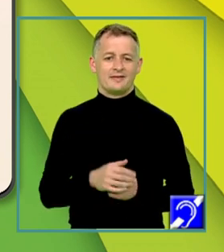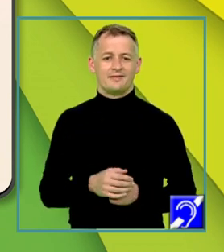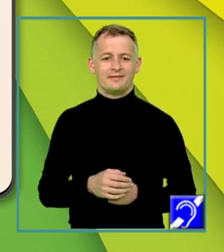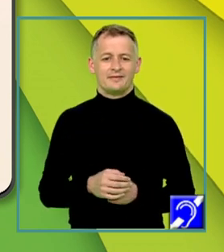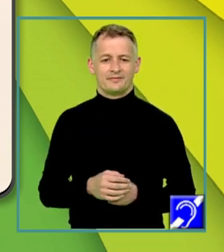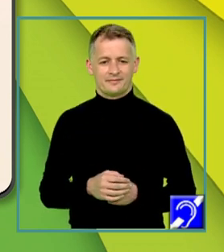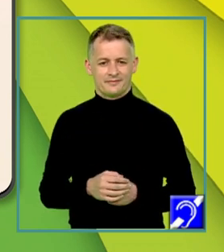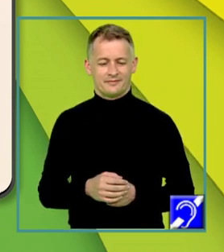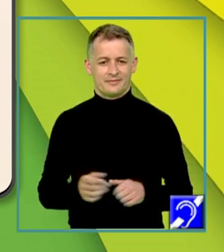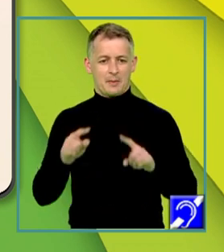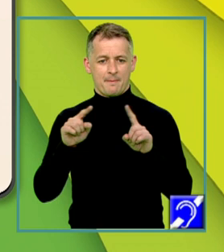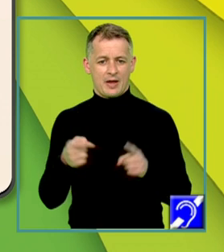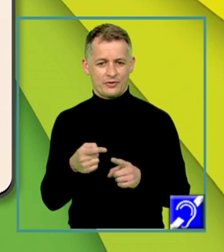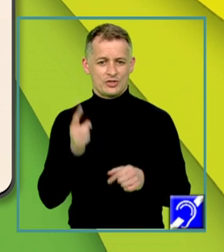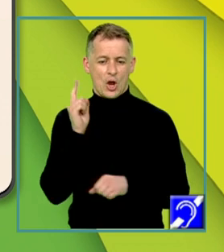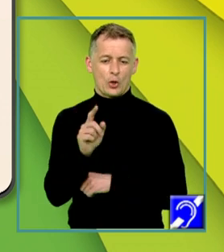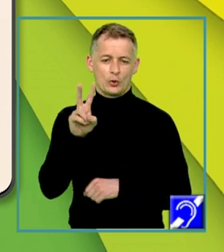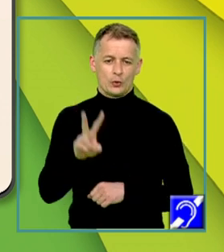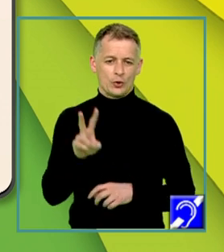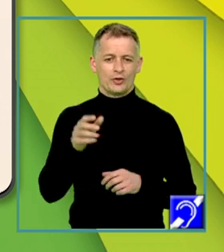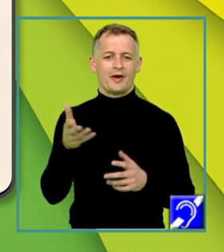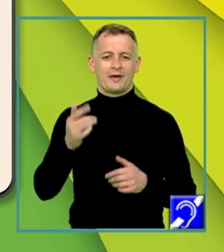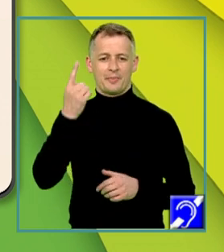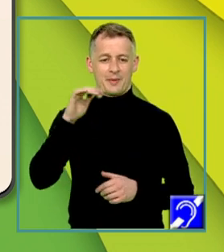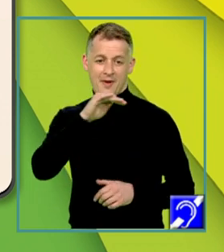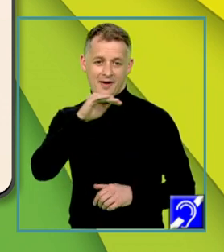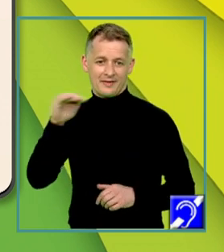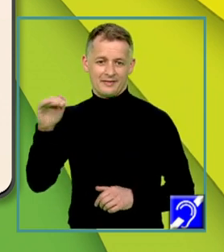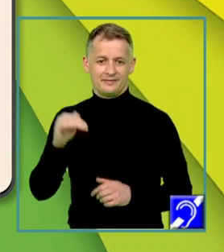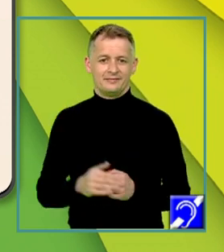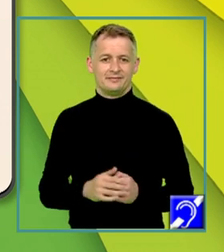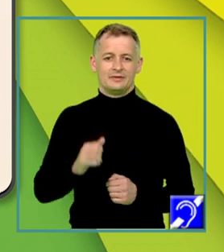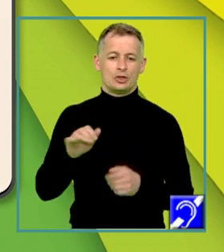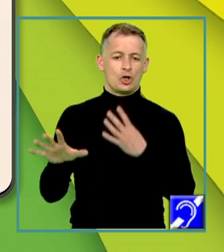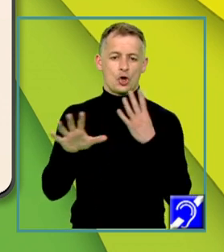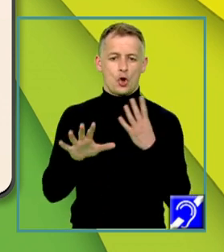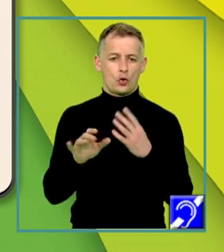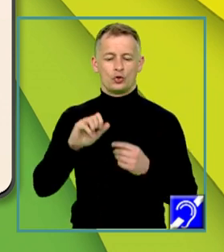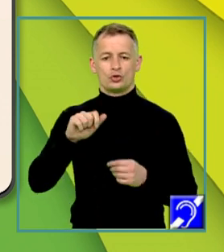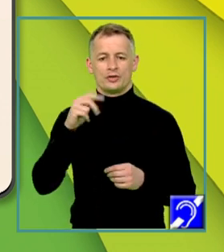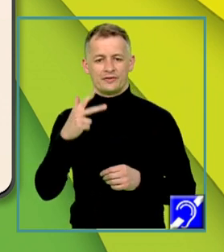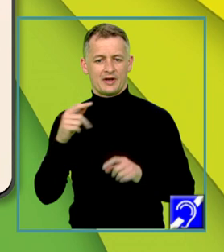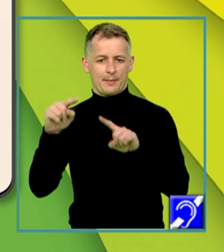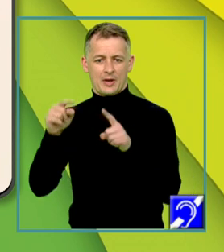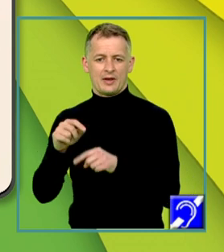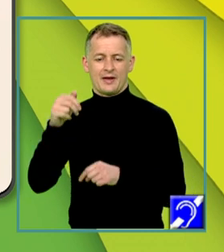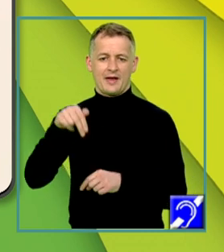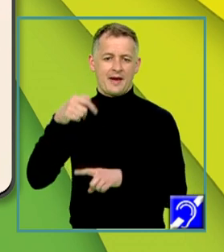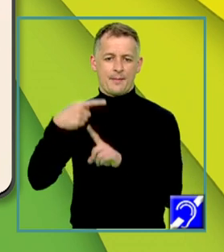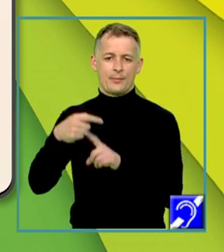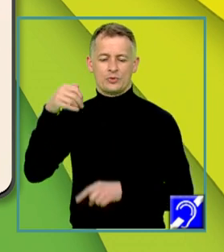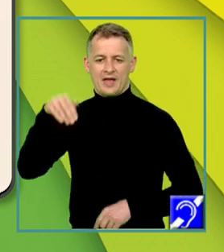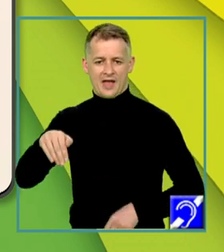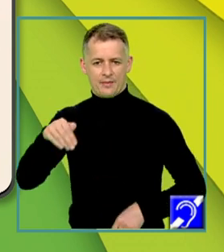matricea pătratică de ordinul 2, ce are pe prima linie elementele 9 și 3 pe lângă N plus